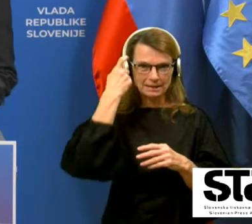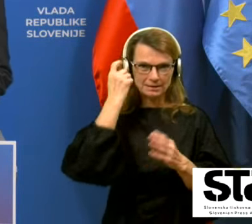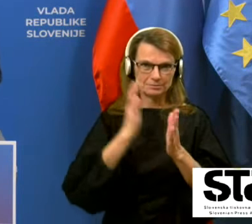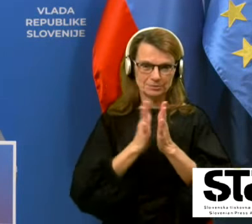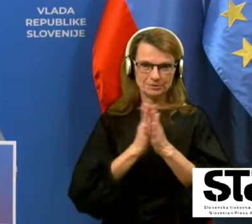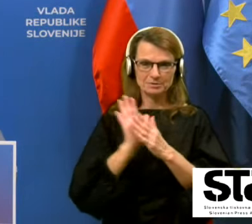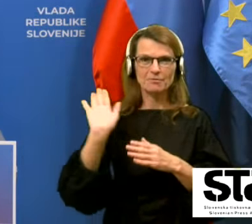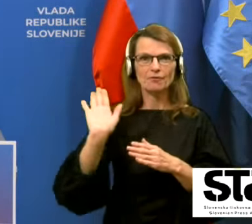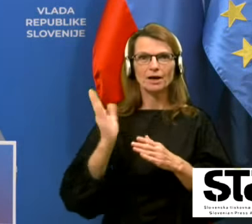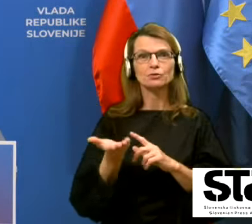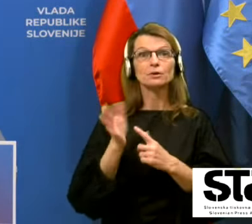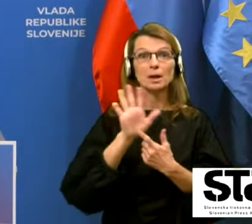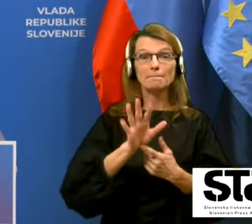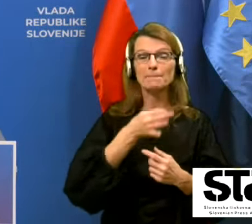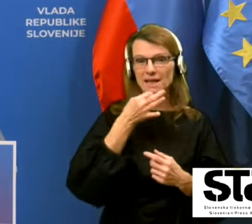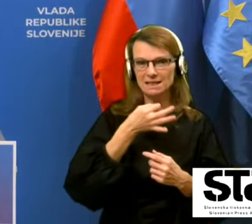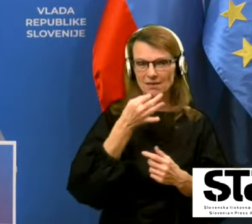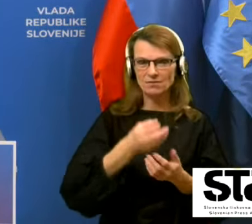za vašo predstavitev.